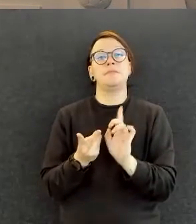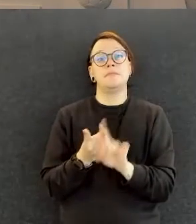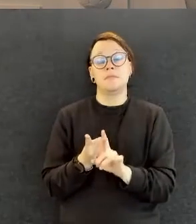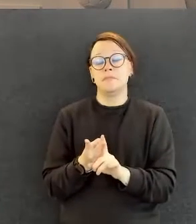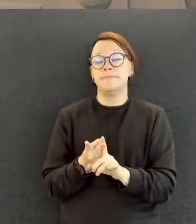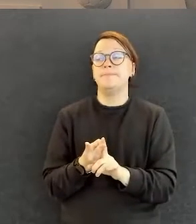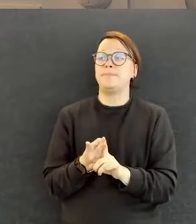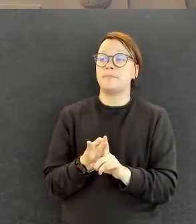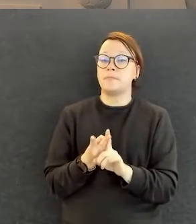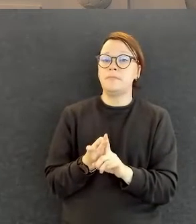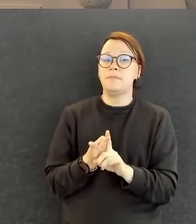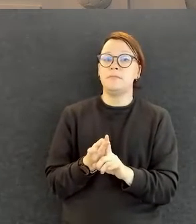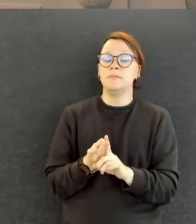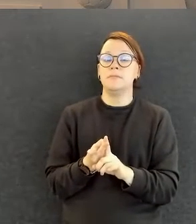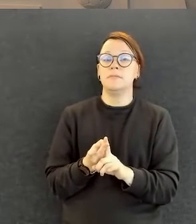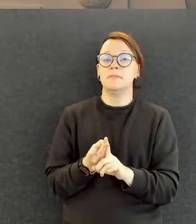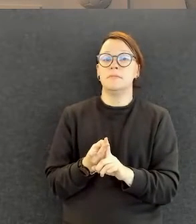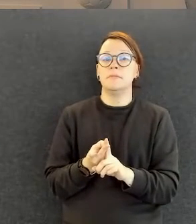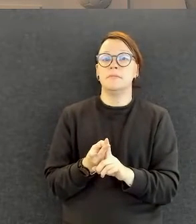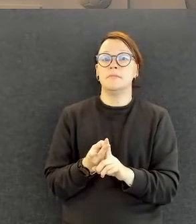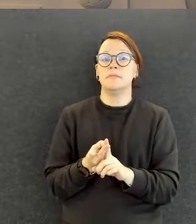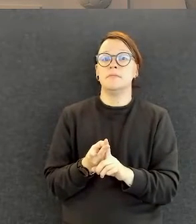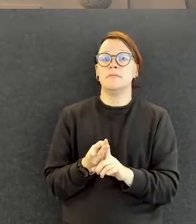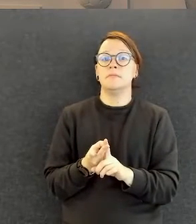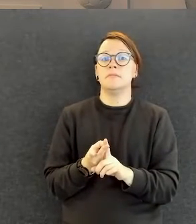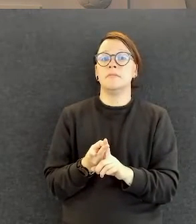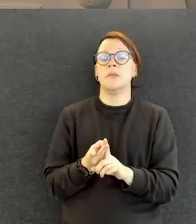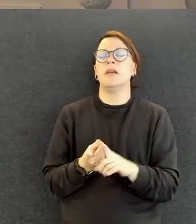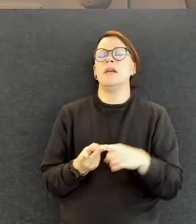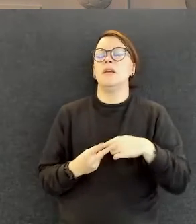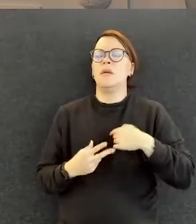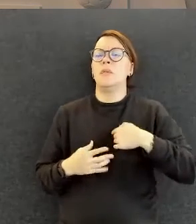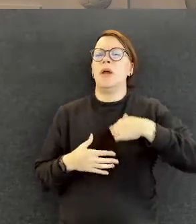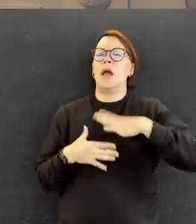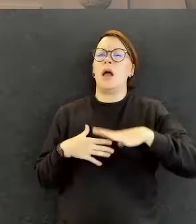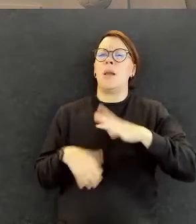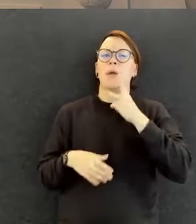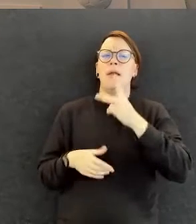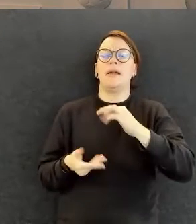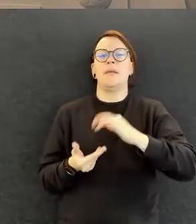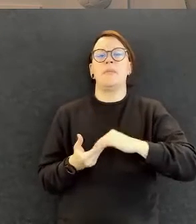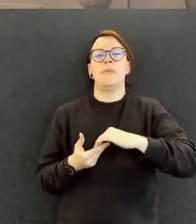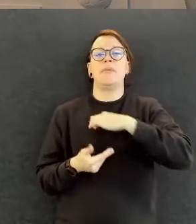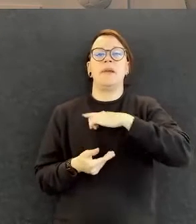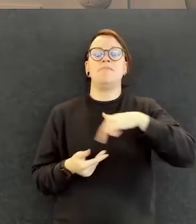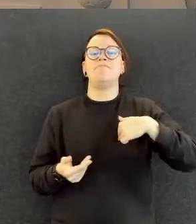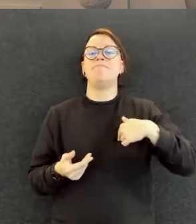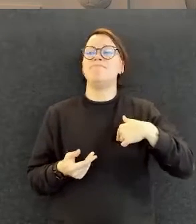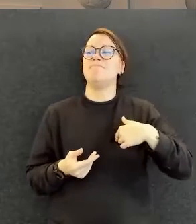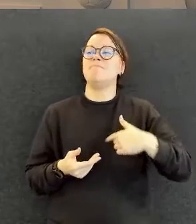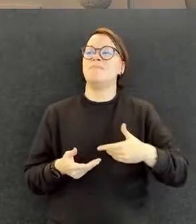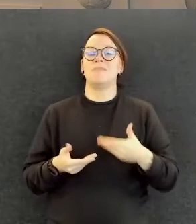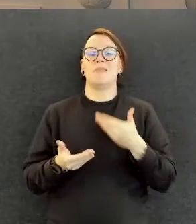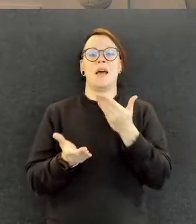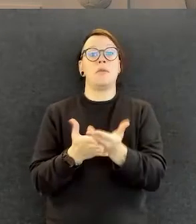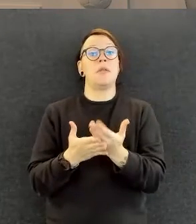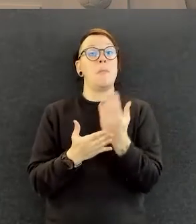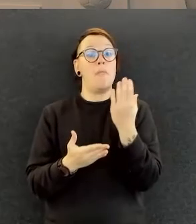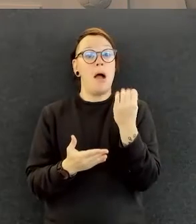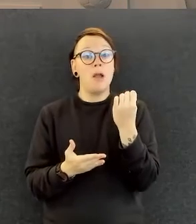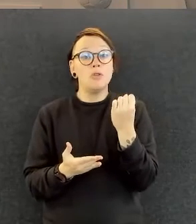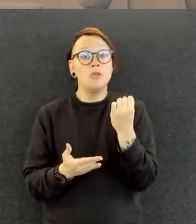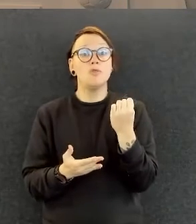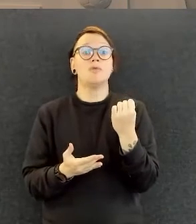ollaan kaikki niitä sellaisia, enemmän mä haluan nähdä meidät ovien avaajina ja mahdollisuuksien luojina. Ja siis